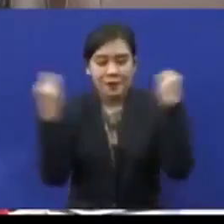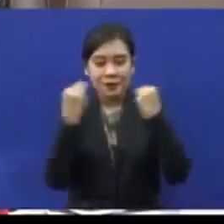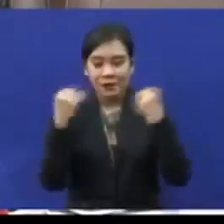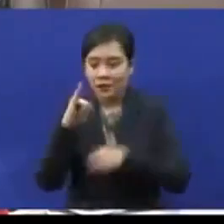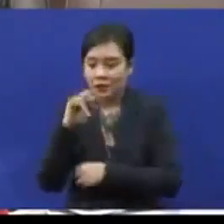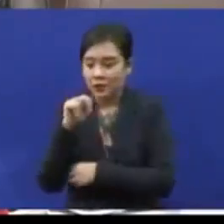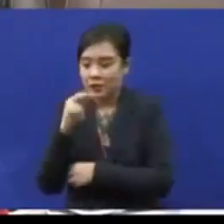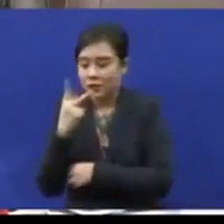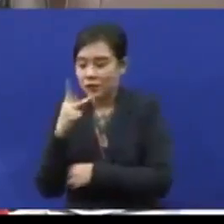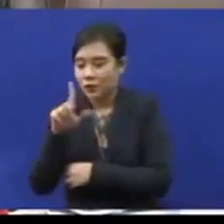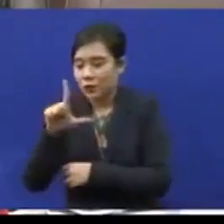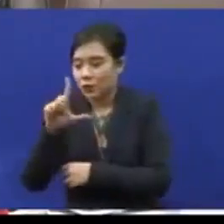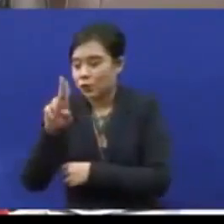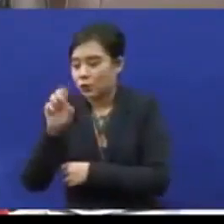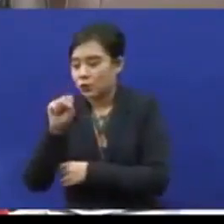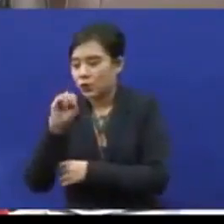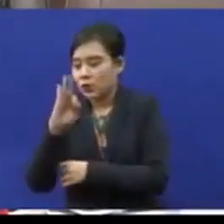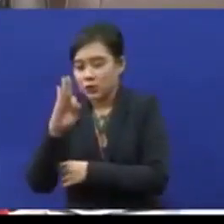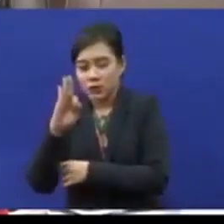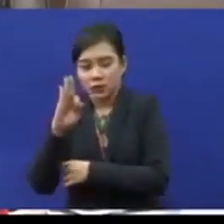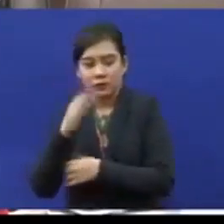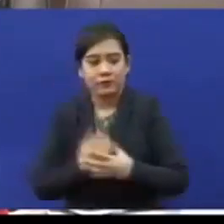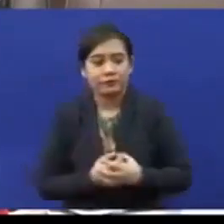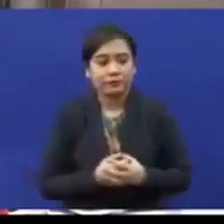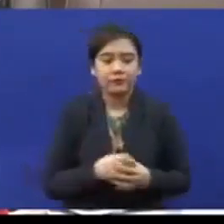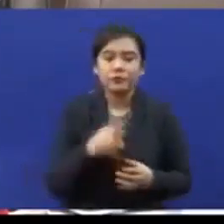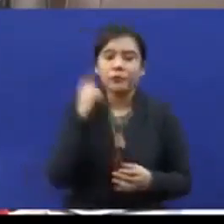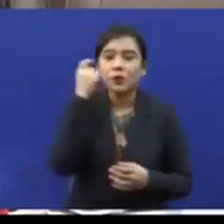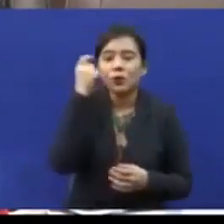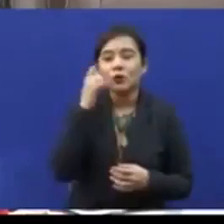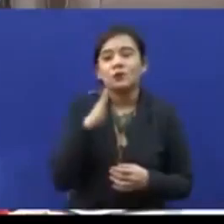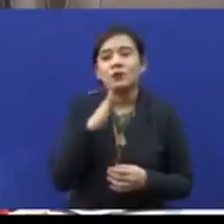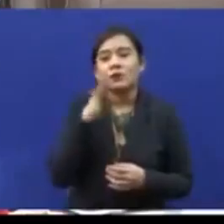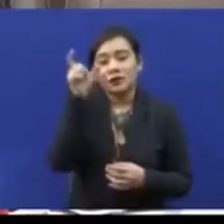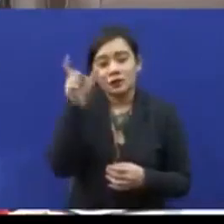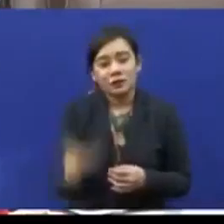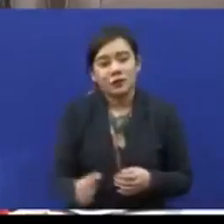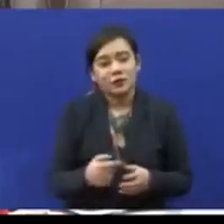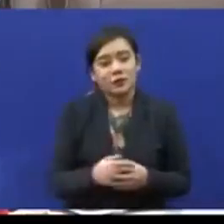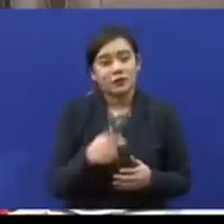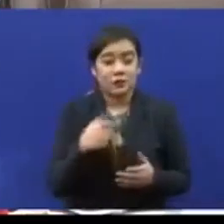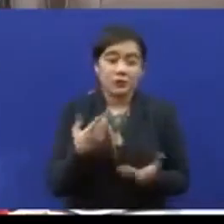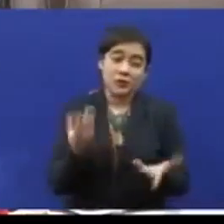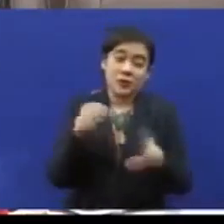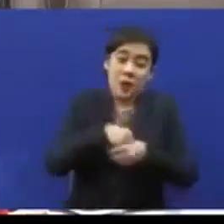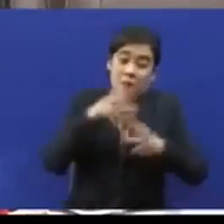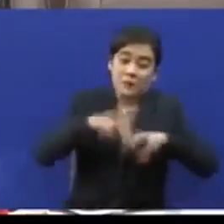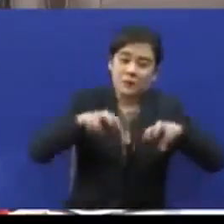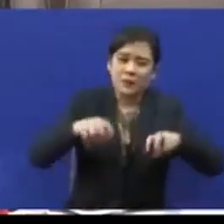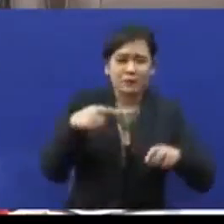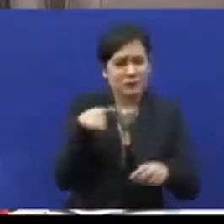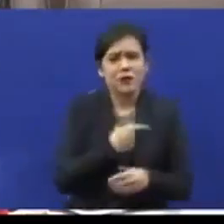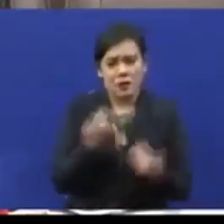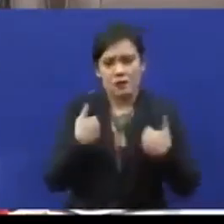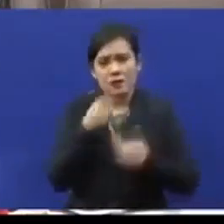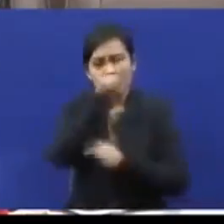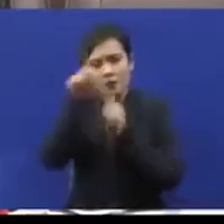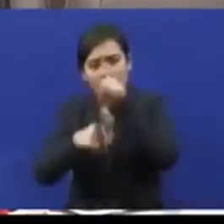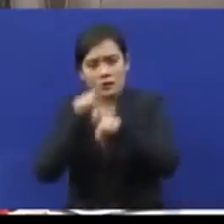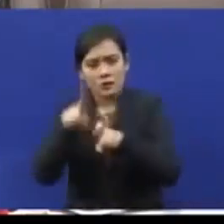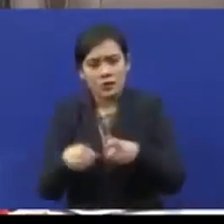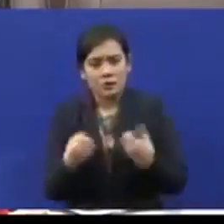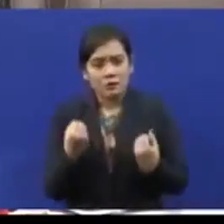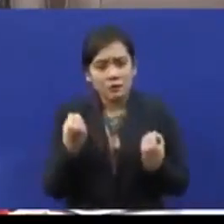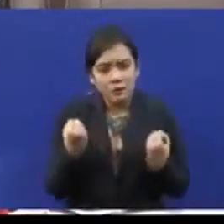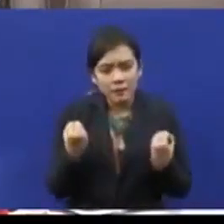society. Tuan Speaker, saya telah dalam kajian kita, kita pun tanya juga berapakah